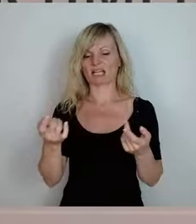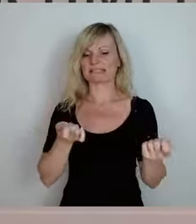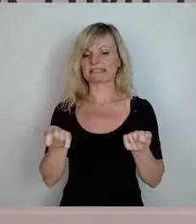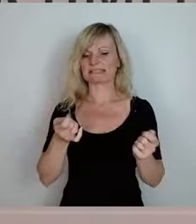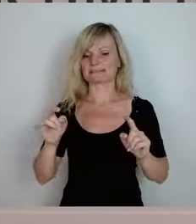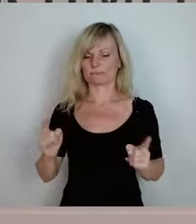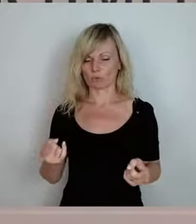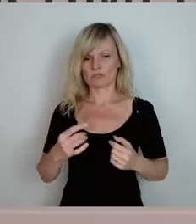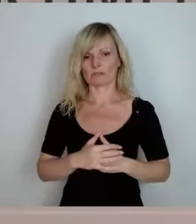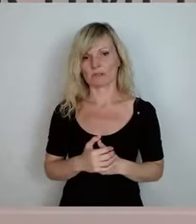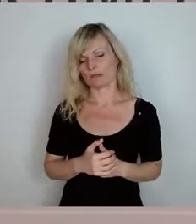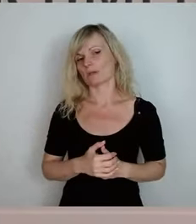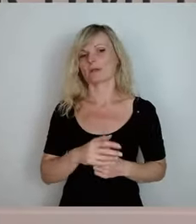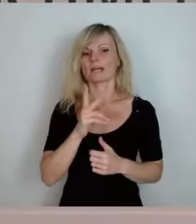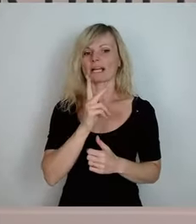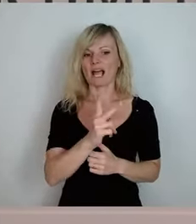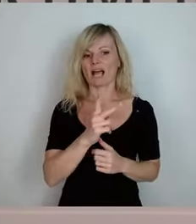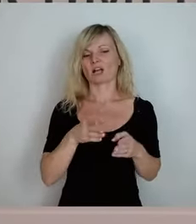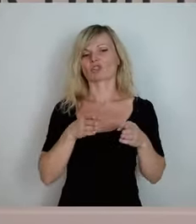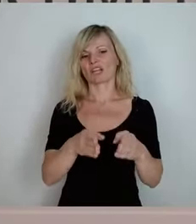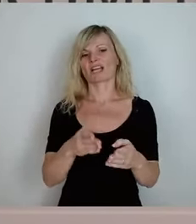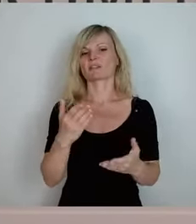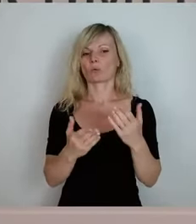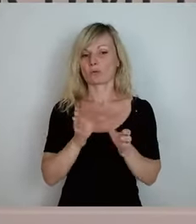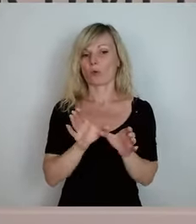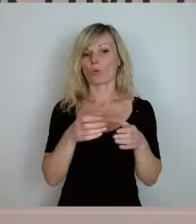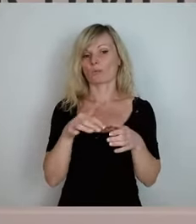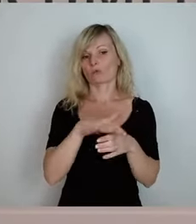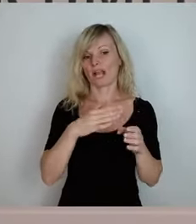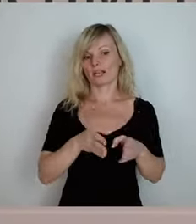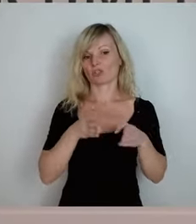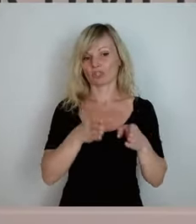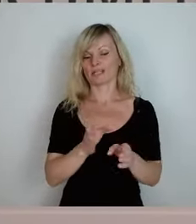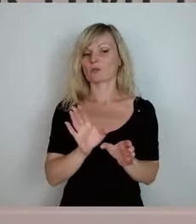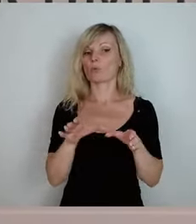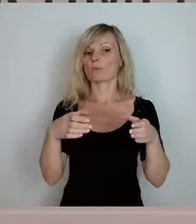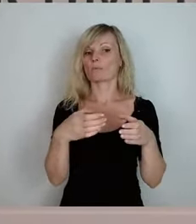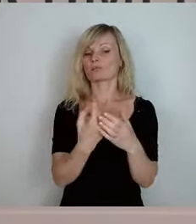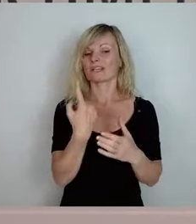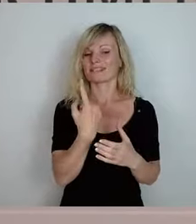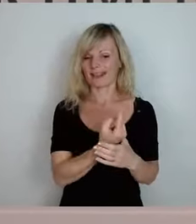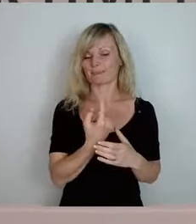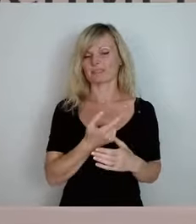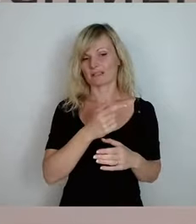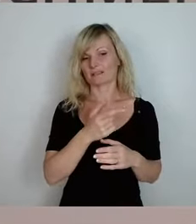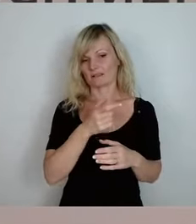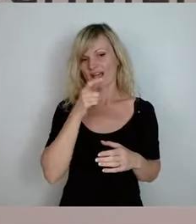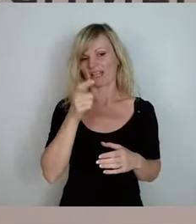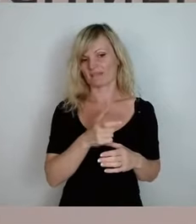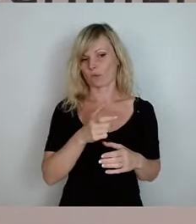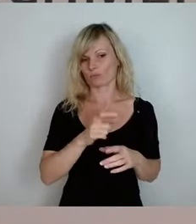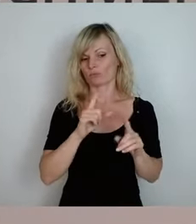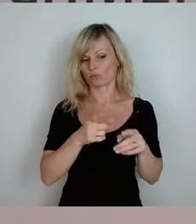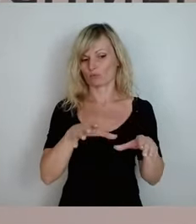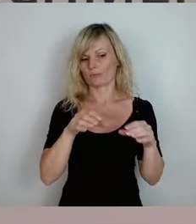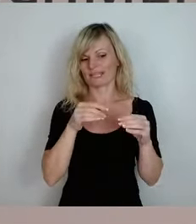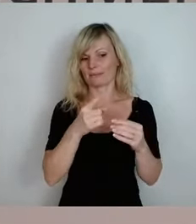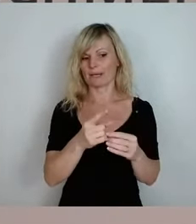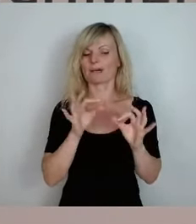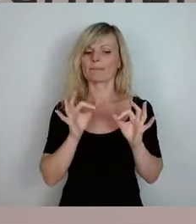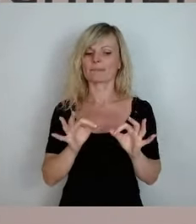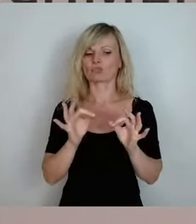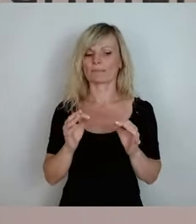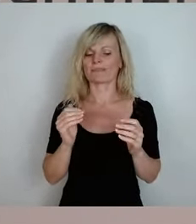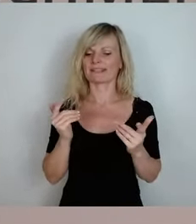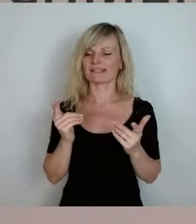Kreisstraße oder Kommunalstraße, dass die Kommunen zuständig sind. Aber wir haben eine gewisse Tradition und damit auch ein gemeinsames